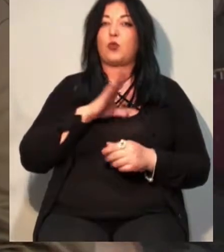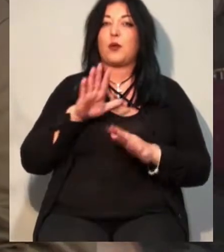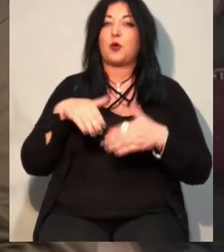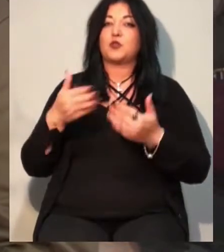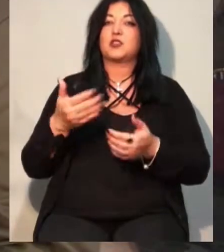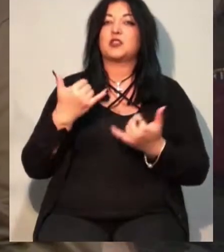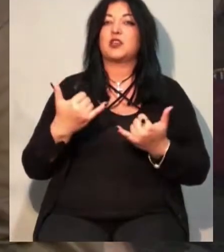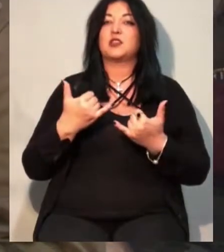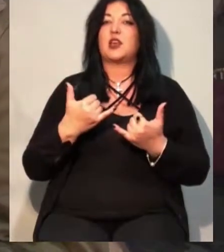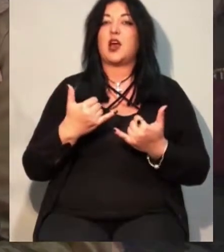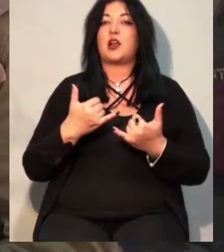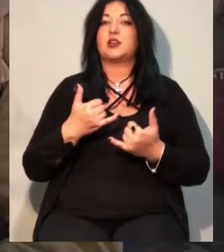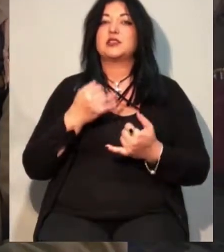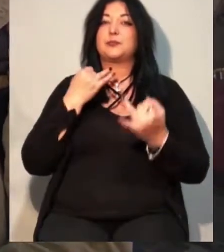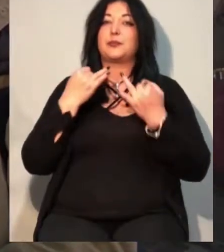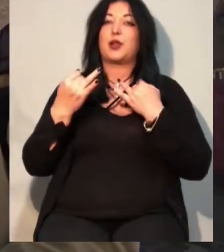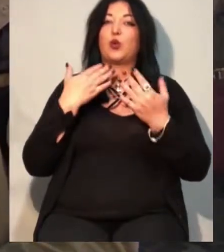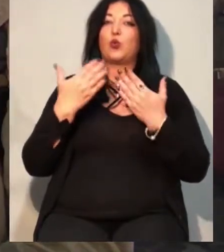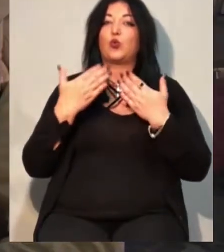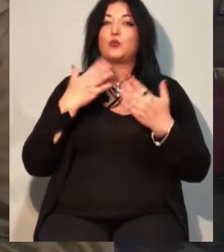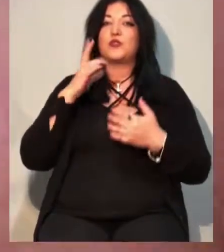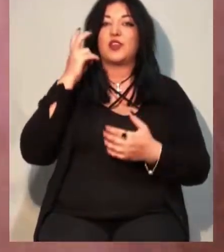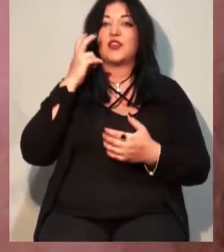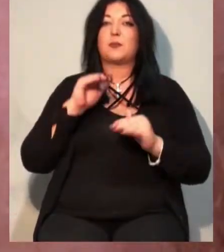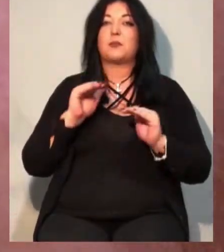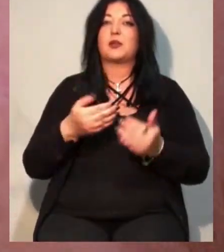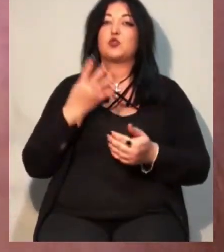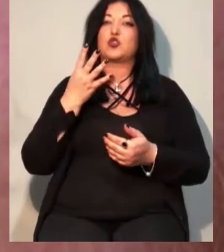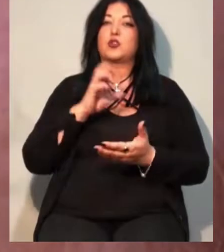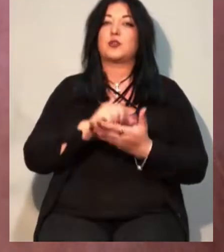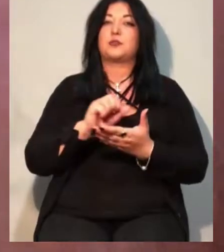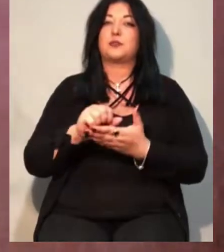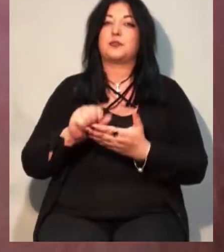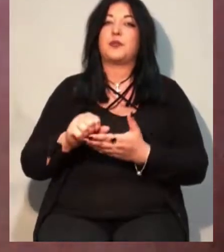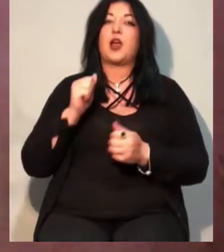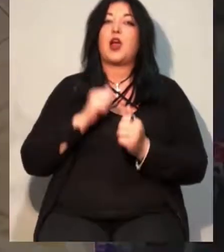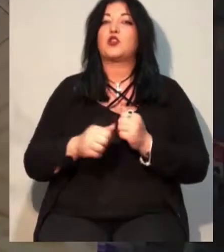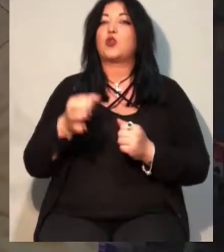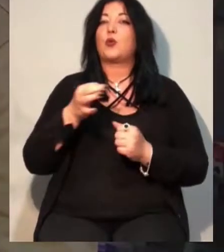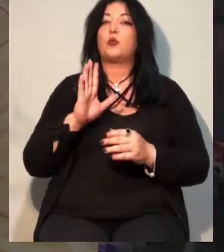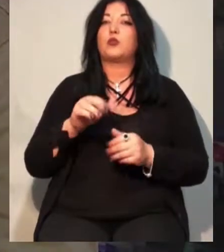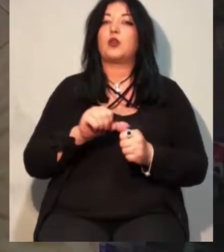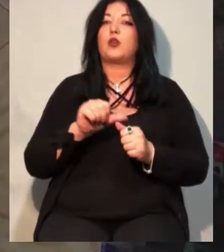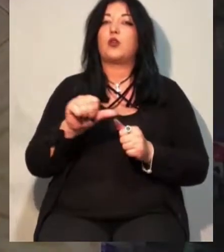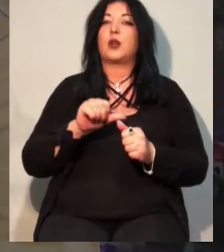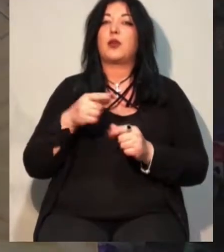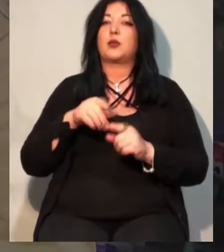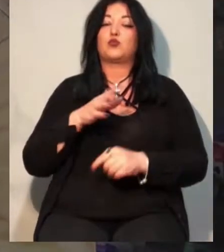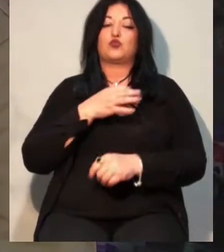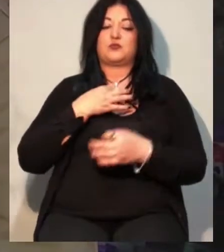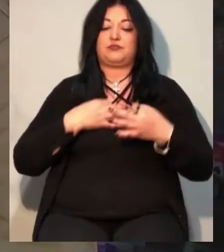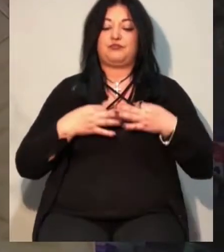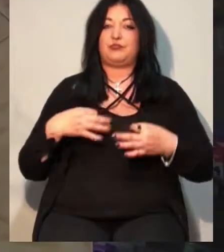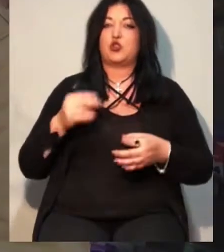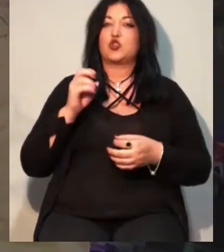спілкуємося. В Києві мінімум 4 пункти. Кожна копійка буде окремо, це буде як чешуя на рибі, якщо ми бачимо.